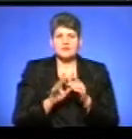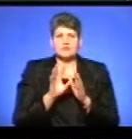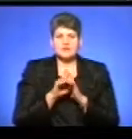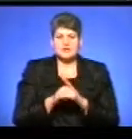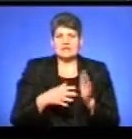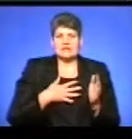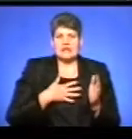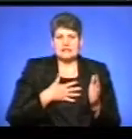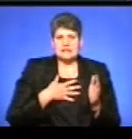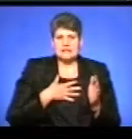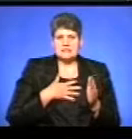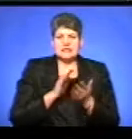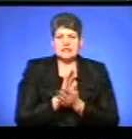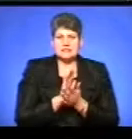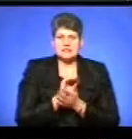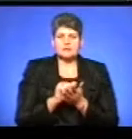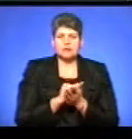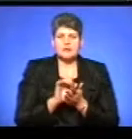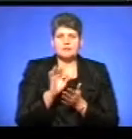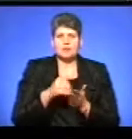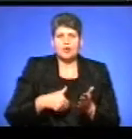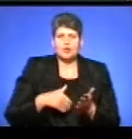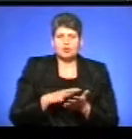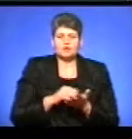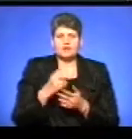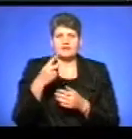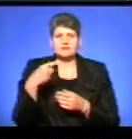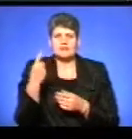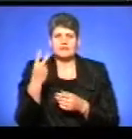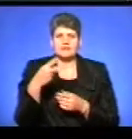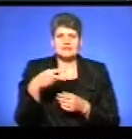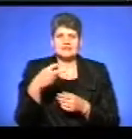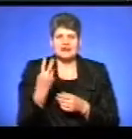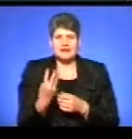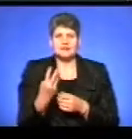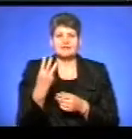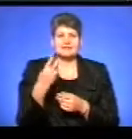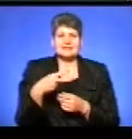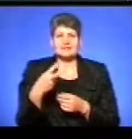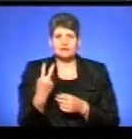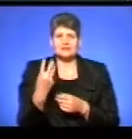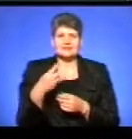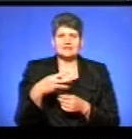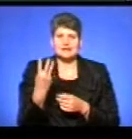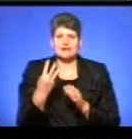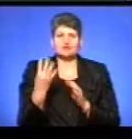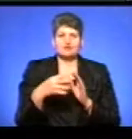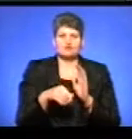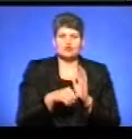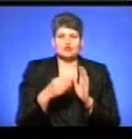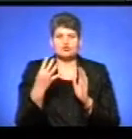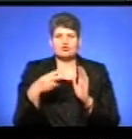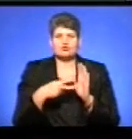«Канадійський українець». Документи про Голодомор 21-23, 32-33, 46-47